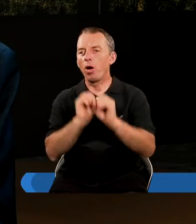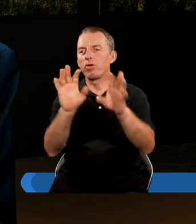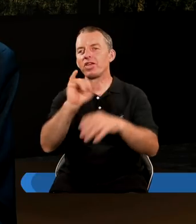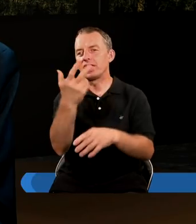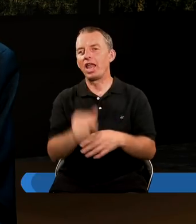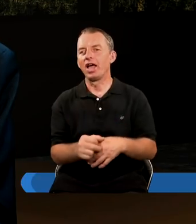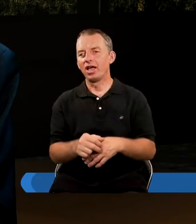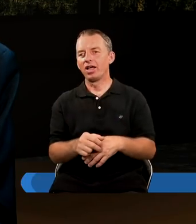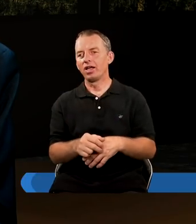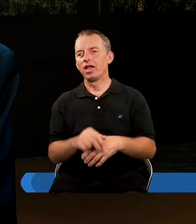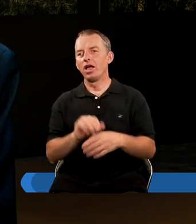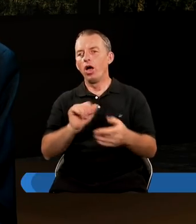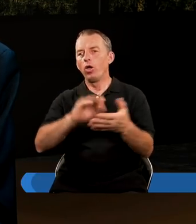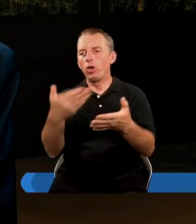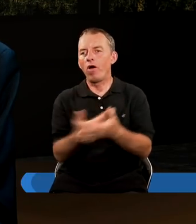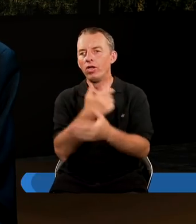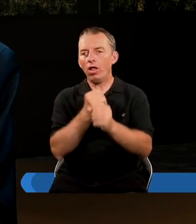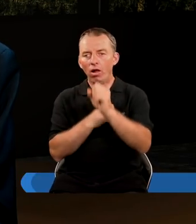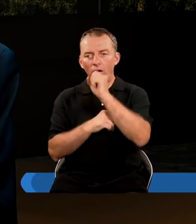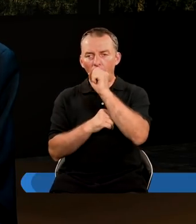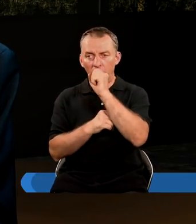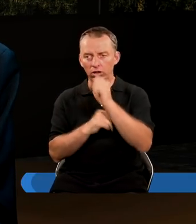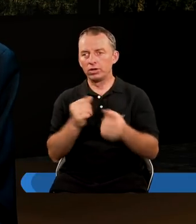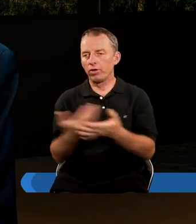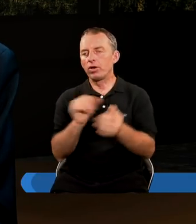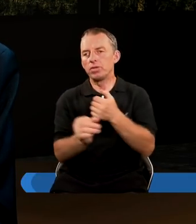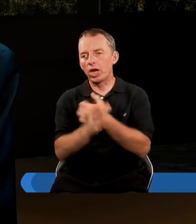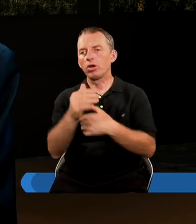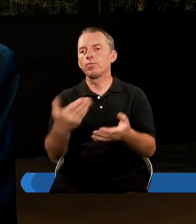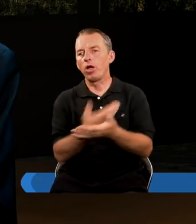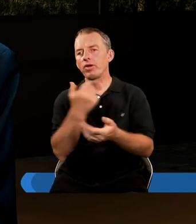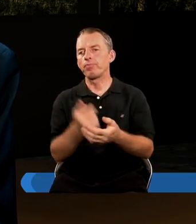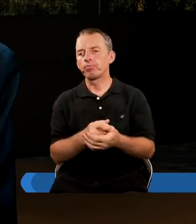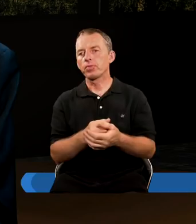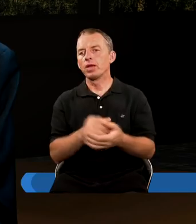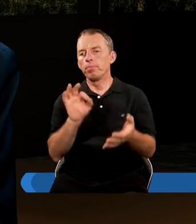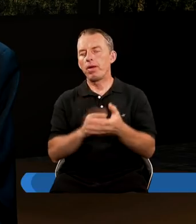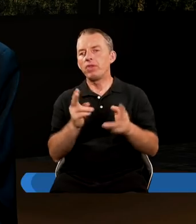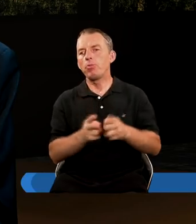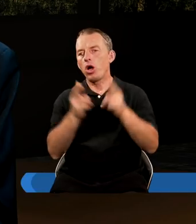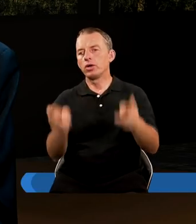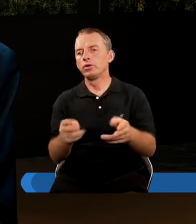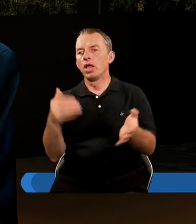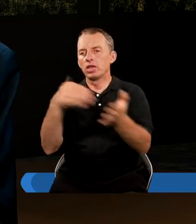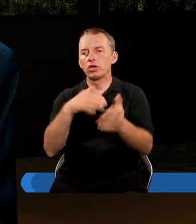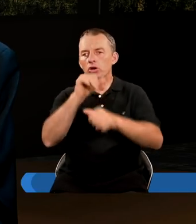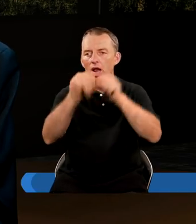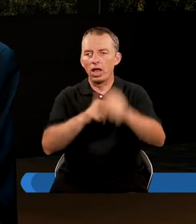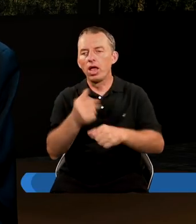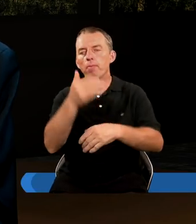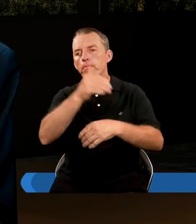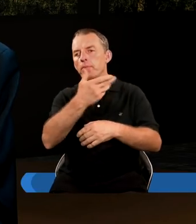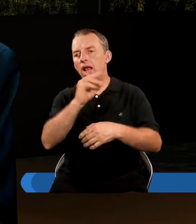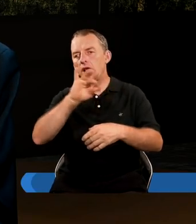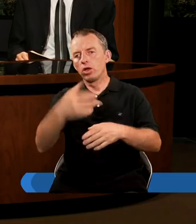Apokalipsy, o nowym Jerozalem, o też pewnym okresie tysiąca lat lub